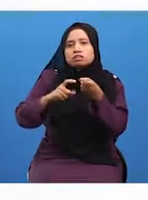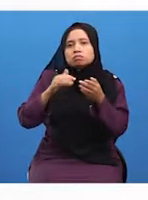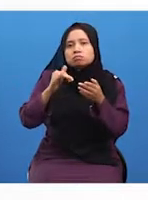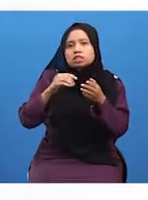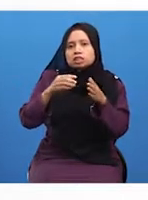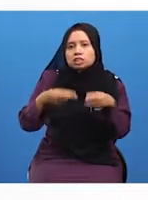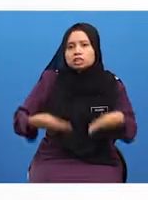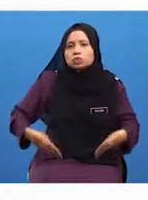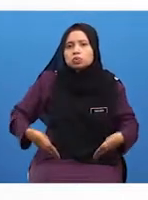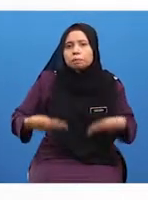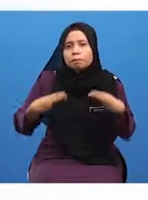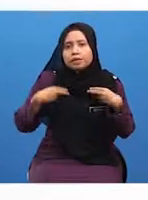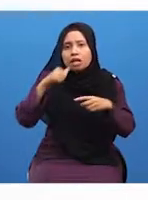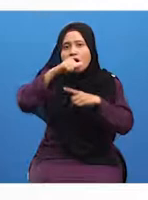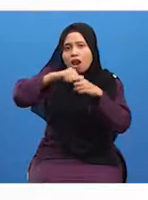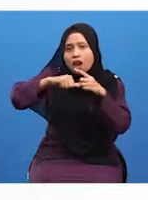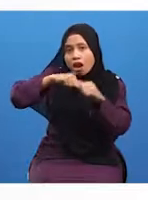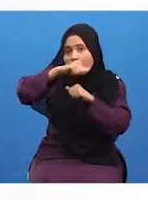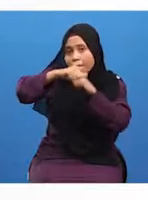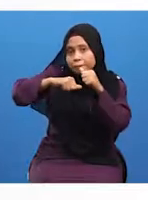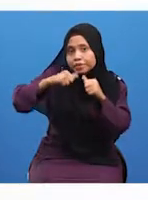kehidupan manusia.